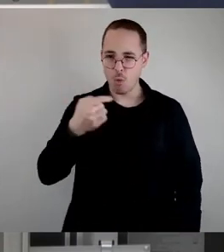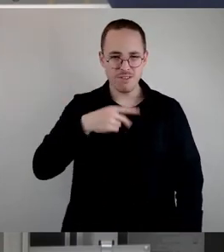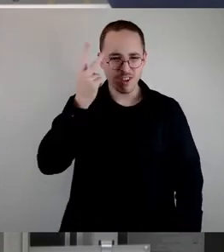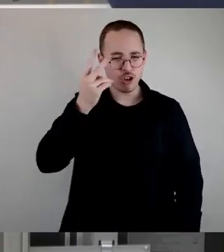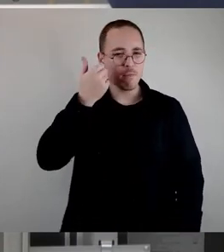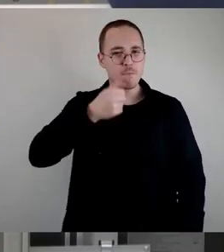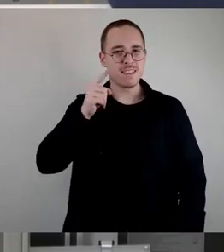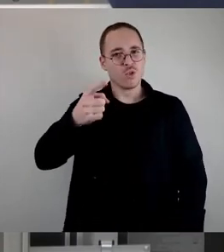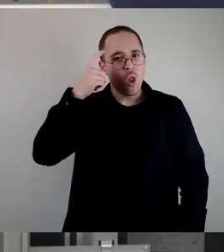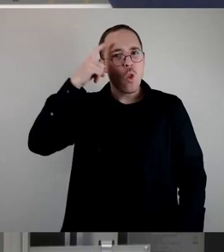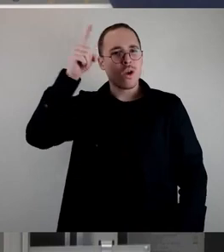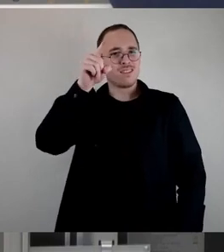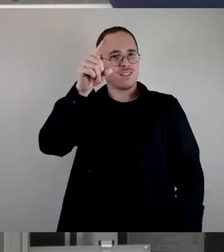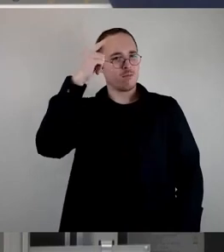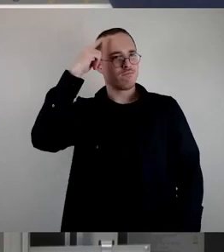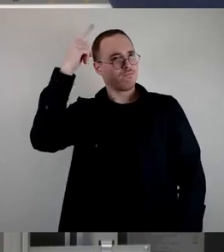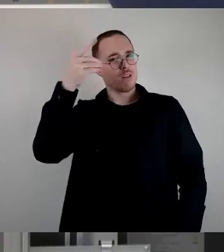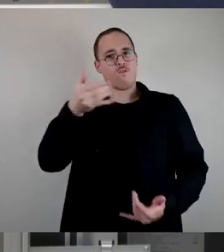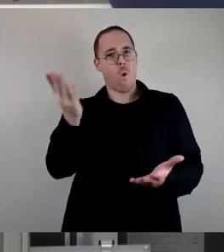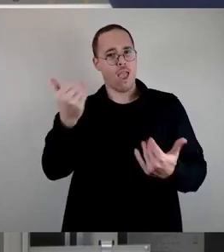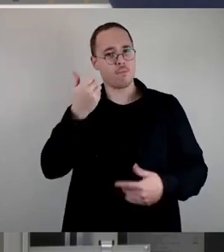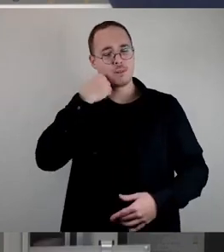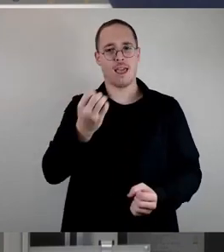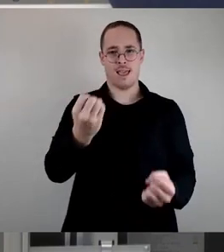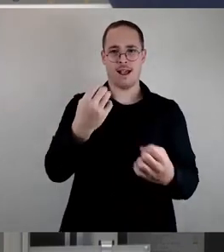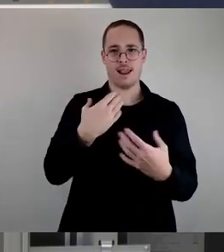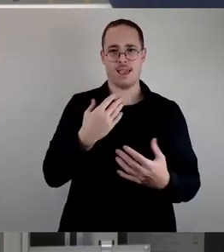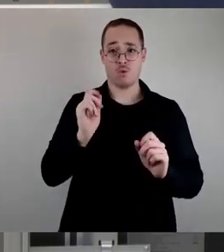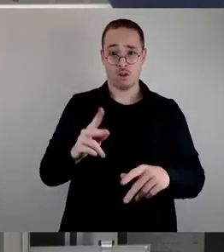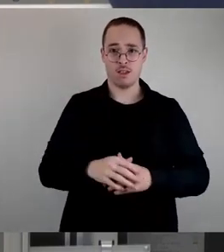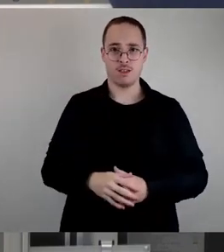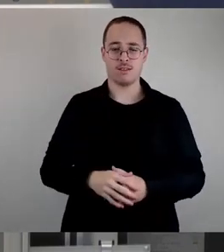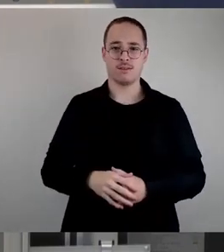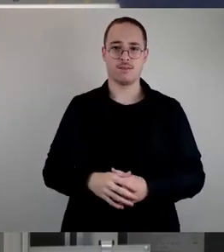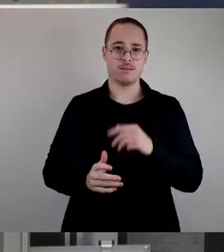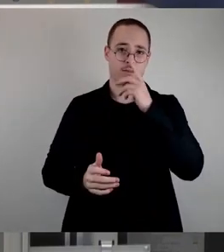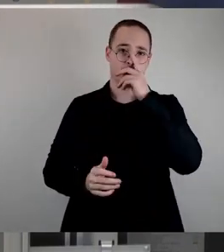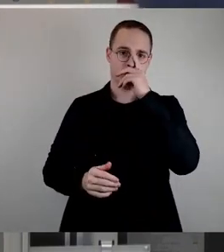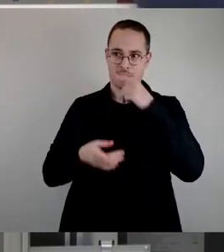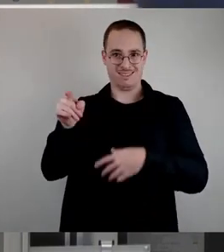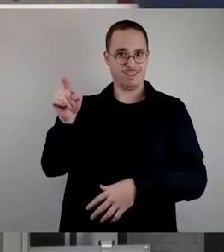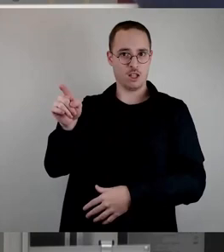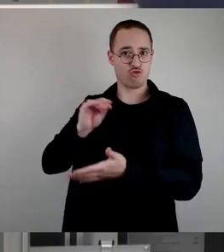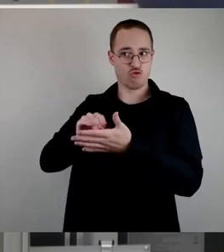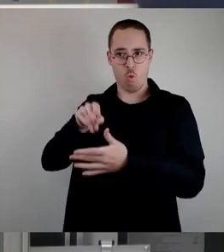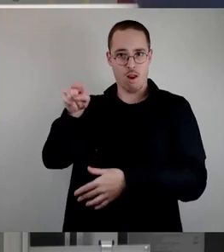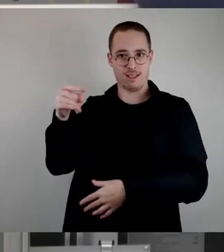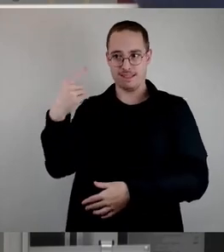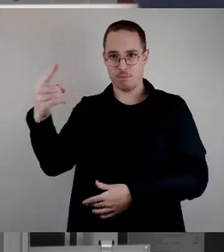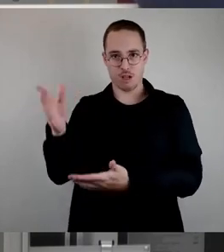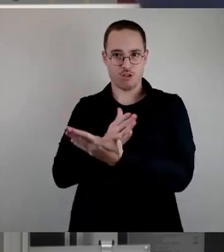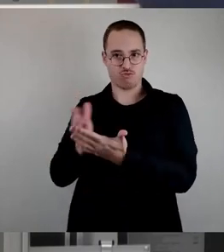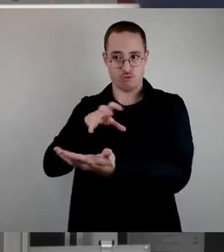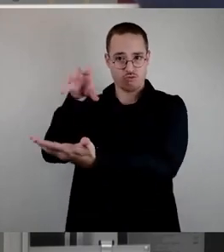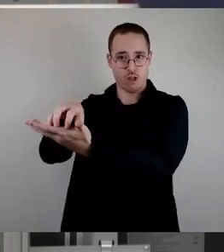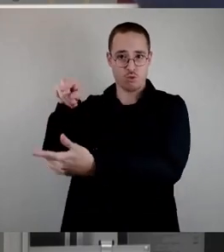einfach zu gucken, da steht das Schulgebäude des Gymnasiums oder der Oberschule oder was auch immer, die sind dafür geeignet oder nicht. Wir haben ganz viele Standorte